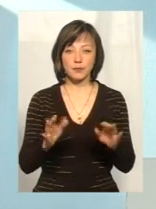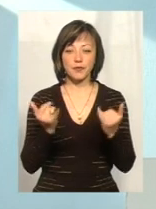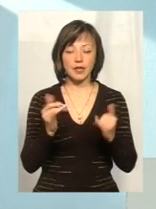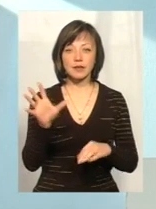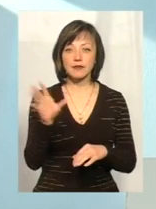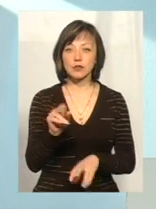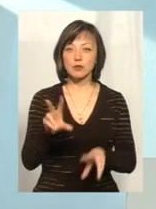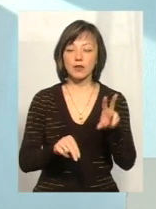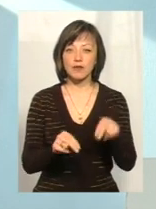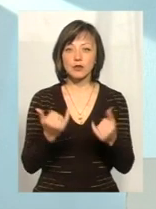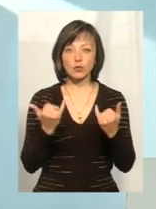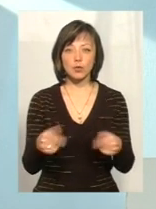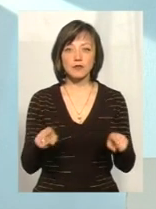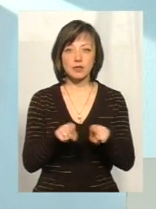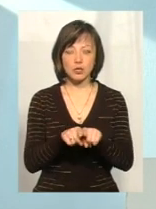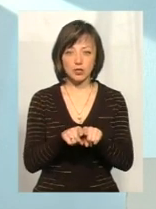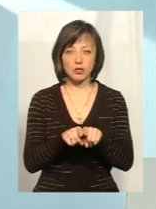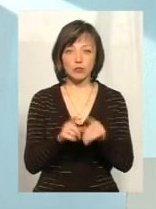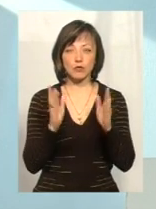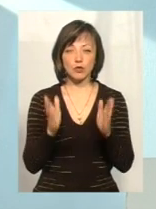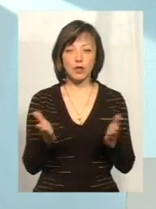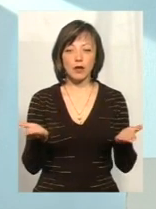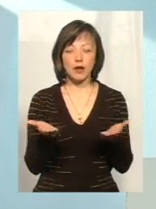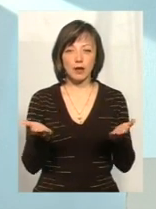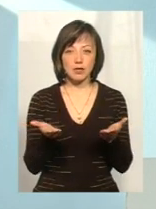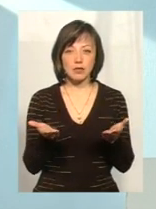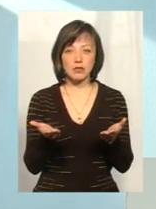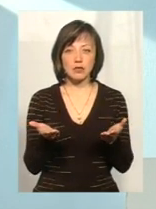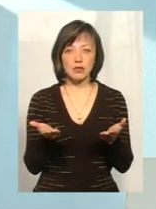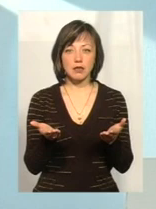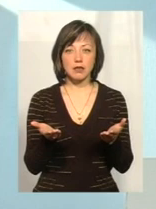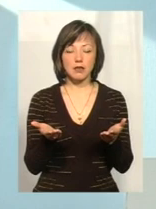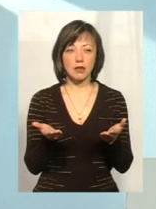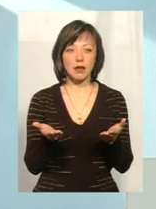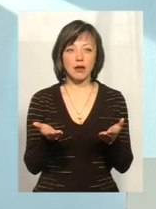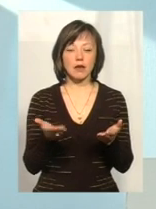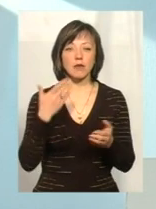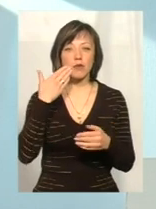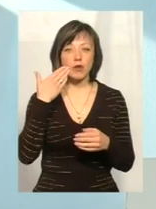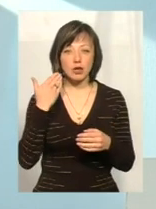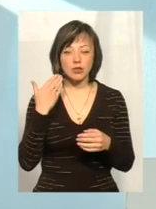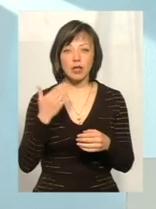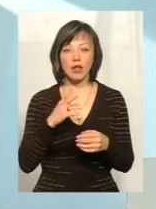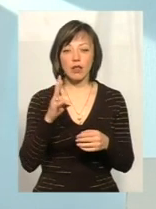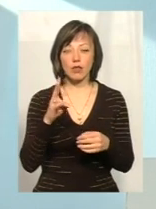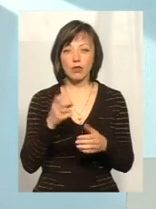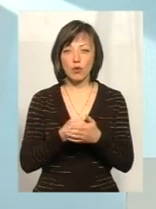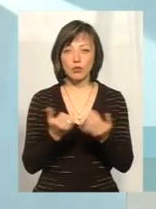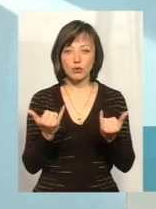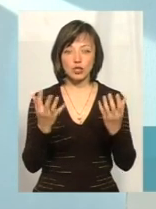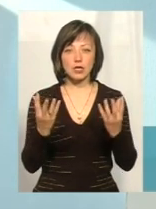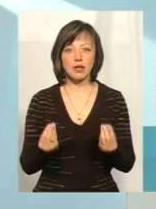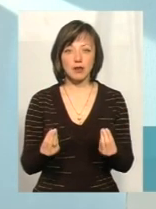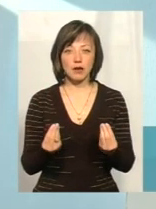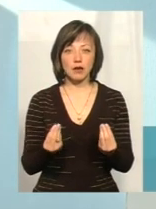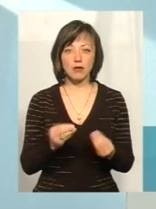сподівалися, що сьогодні все ж таки, я ж кажу, буде якийсь просвіт, світло в кінці тунеля, то до сьогоднішнього дня